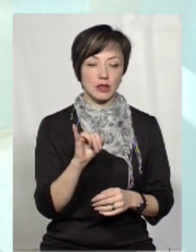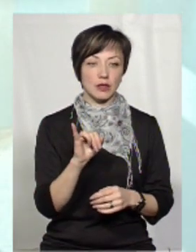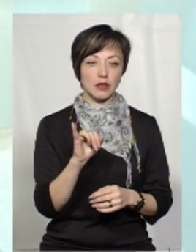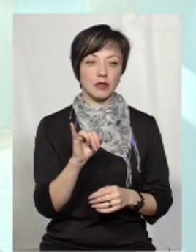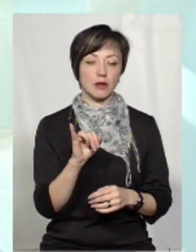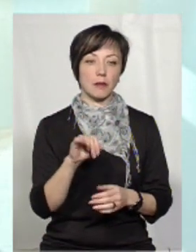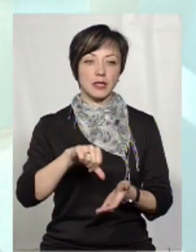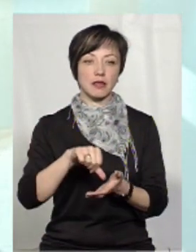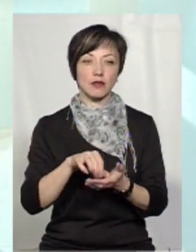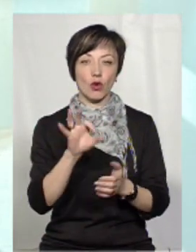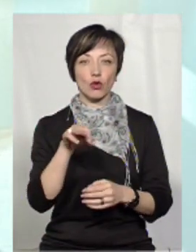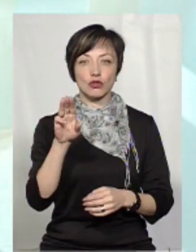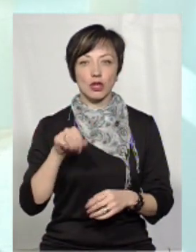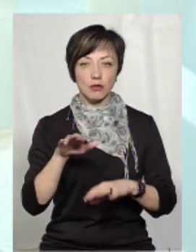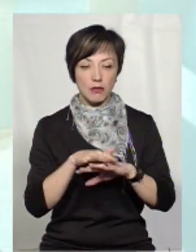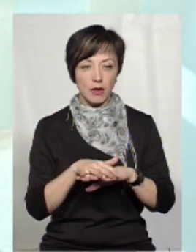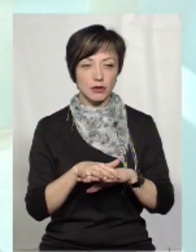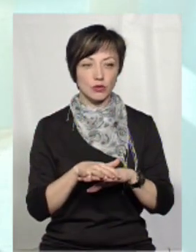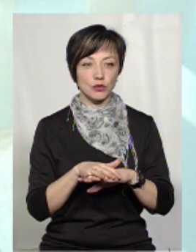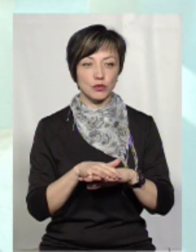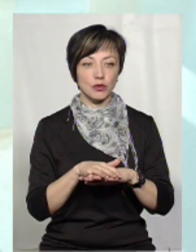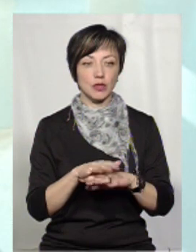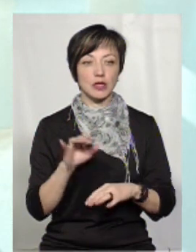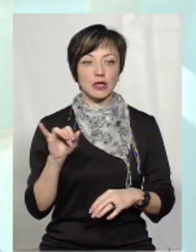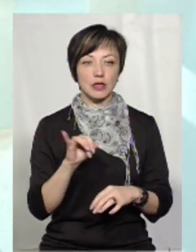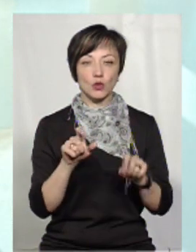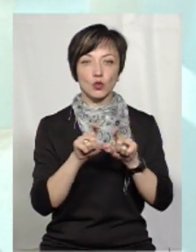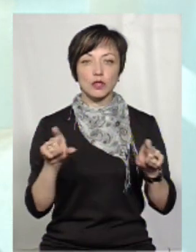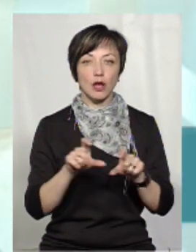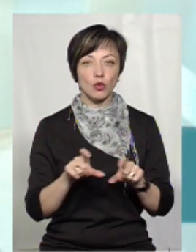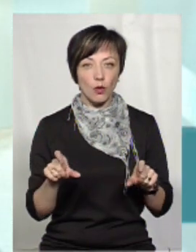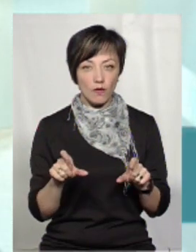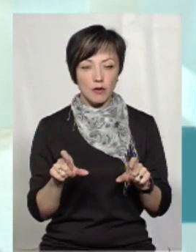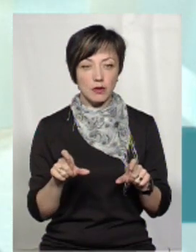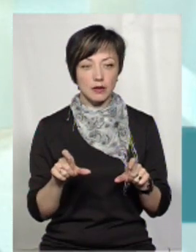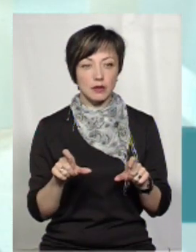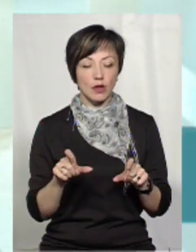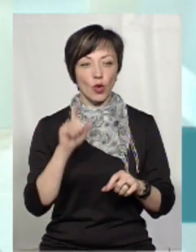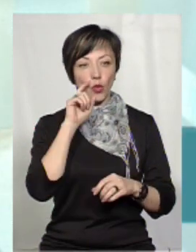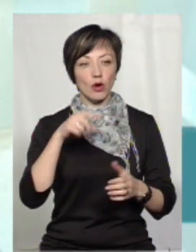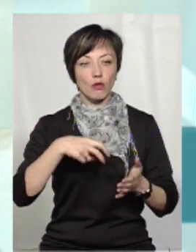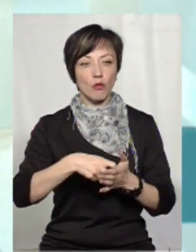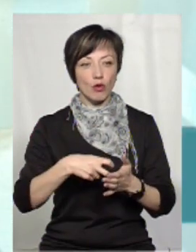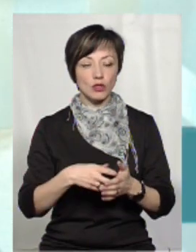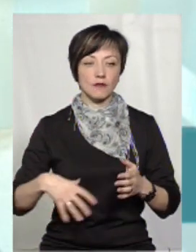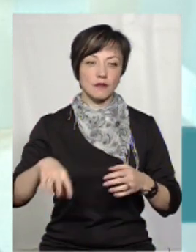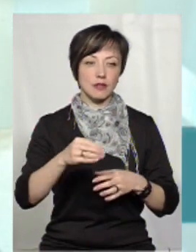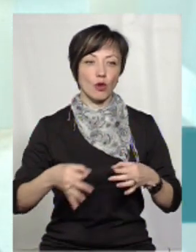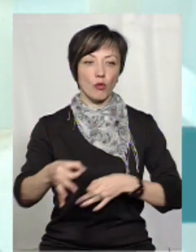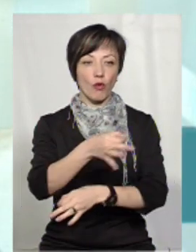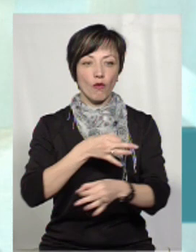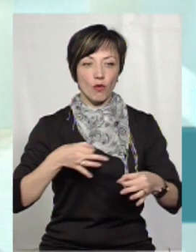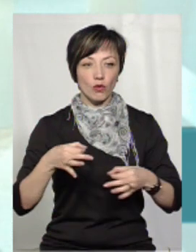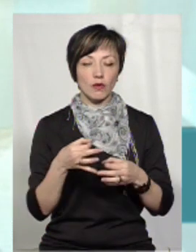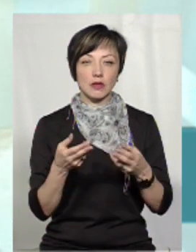представниками Ощадбанку, із установами Укрпошти. Ми все обговорили,